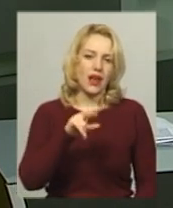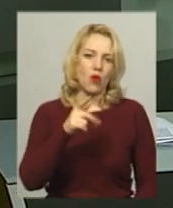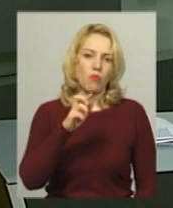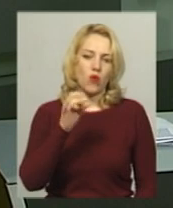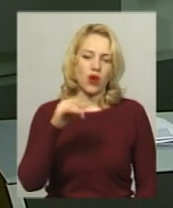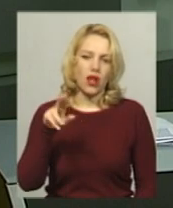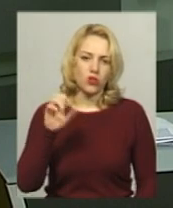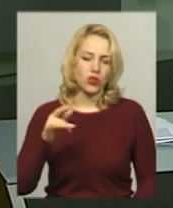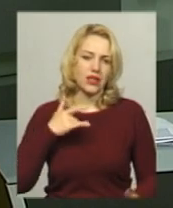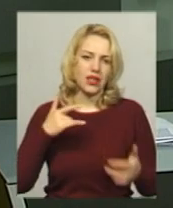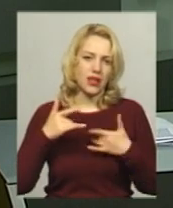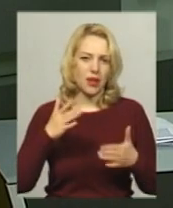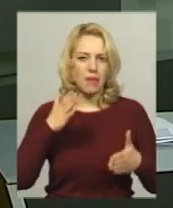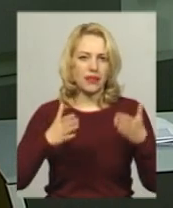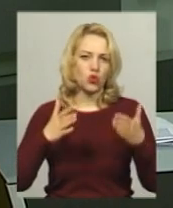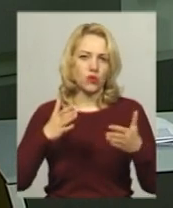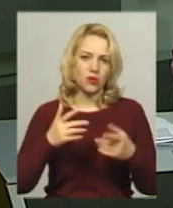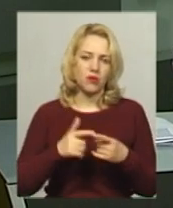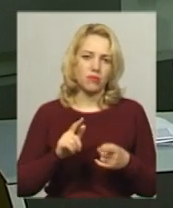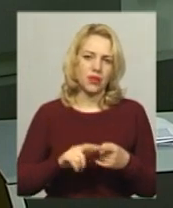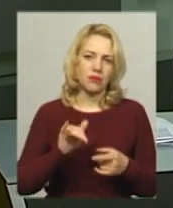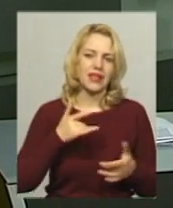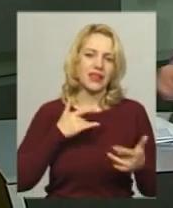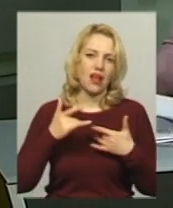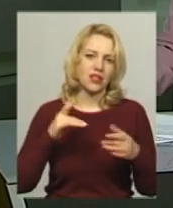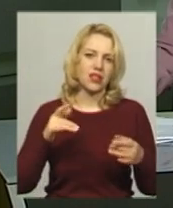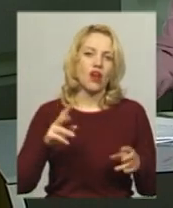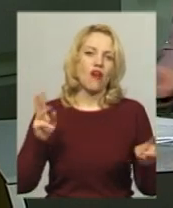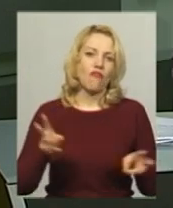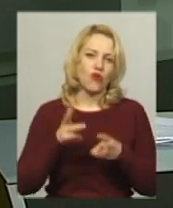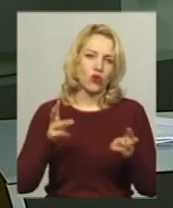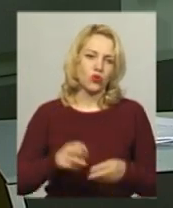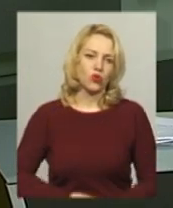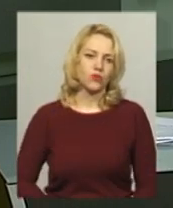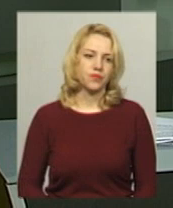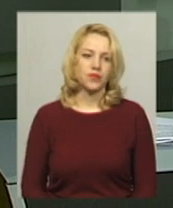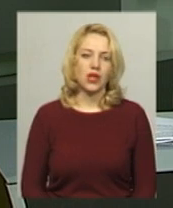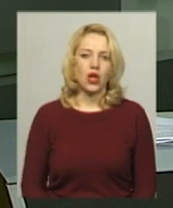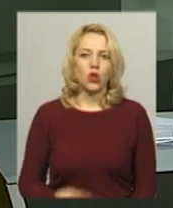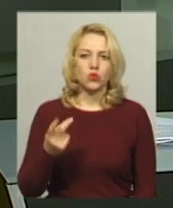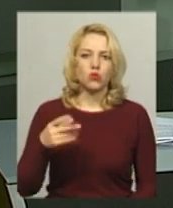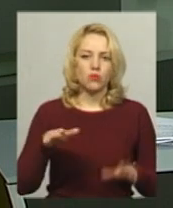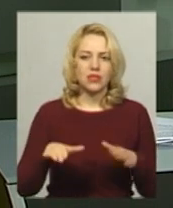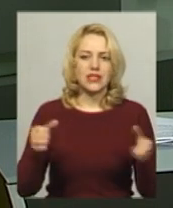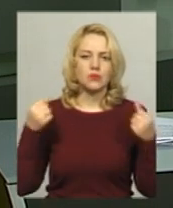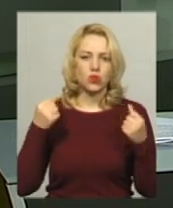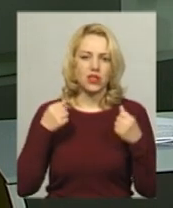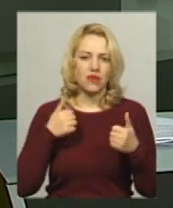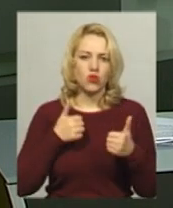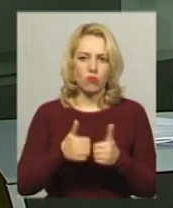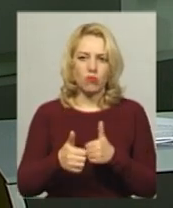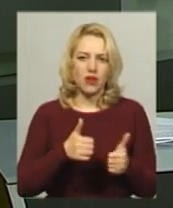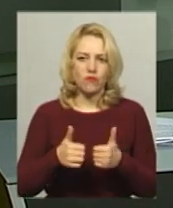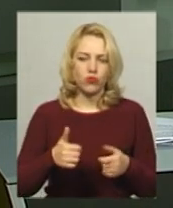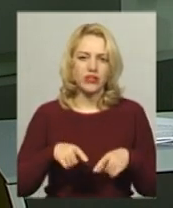театр пантоміми «Пармезан» та театр вогню «Зе Лайтс». Друге місце у спортивному марафоні з легкої